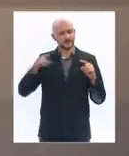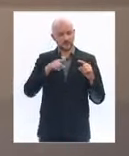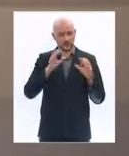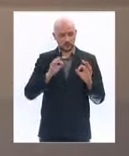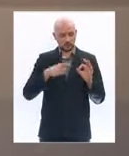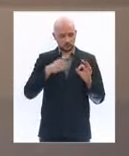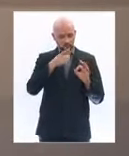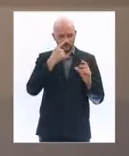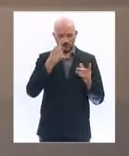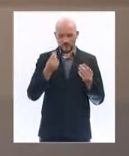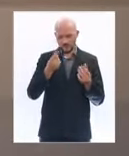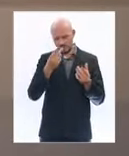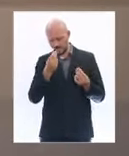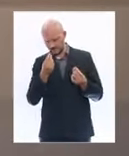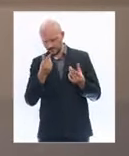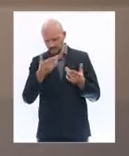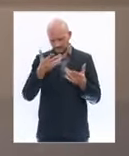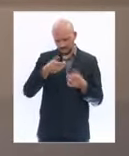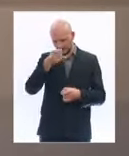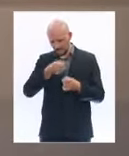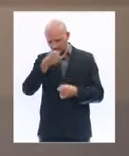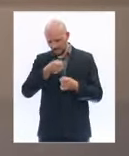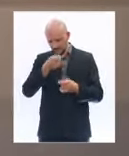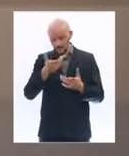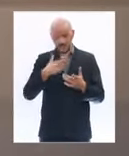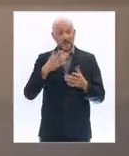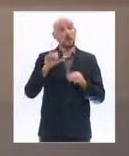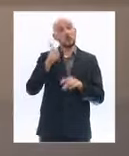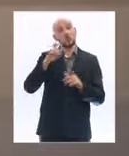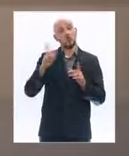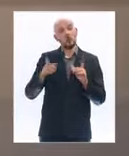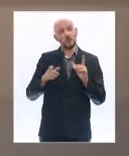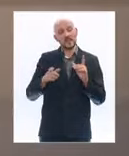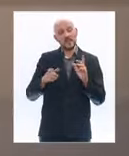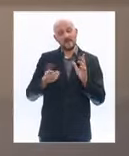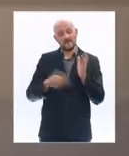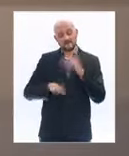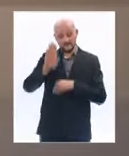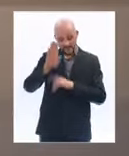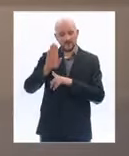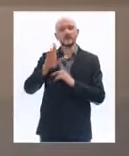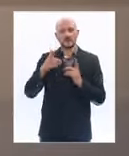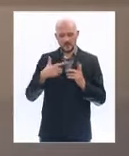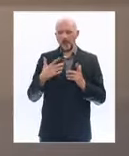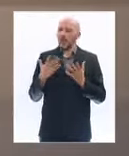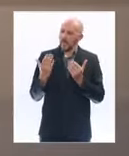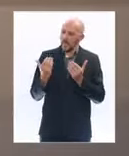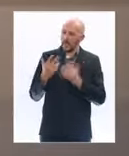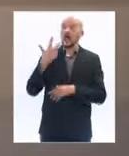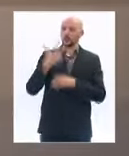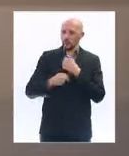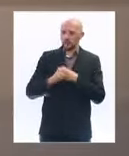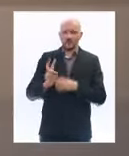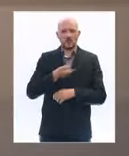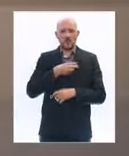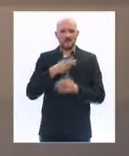la première vague épidémique, il a fallu au moins trois semaines pour avoir les premiers signes concernant une